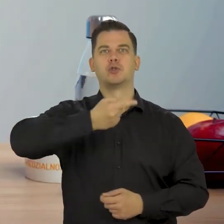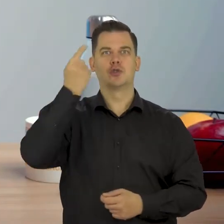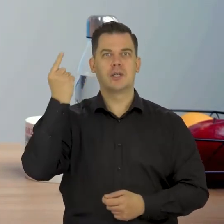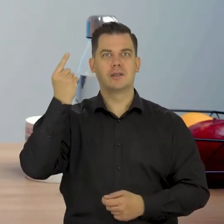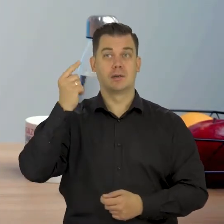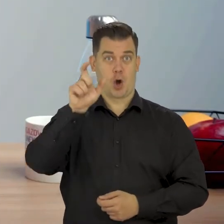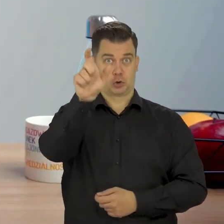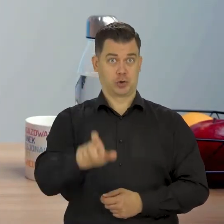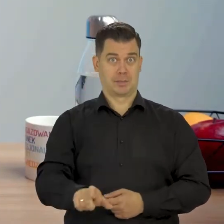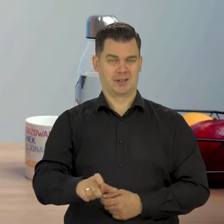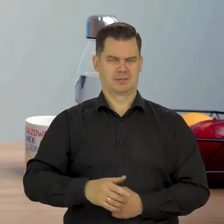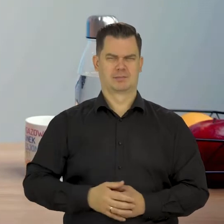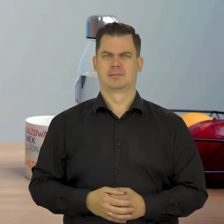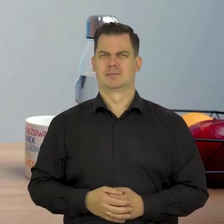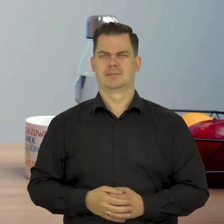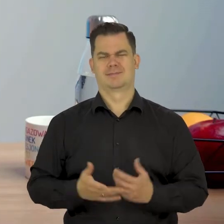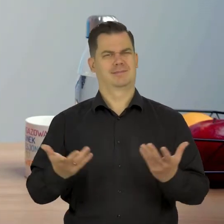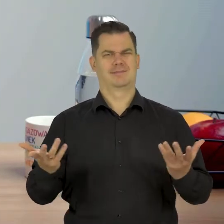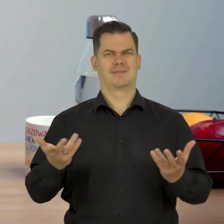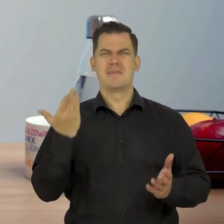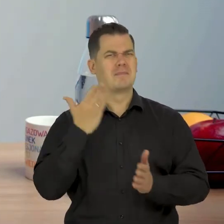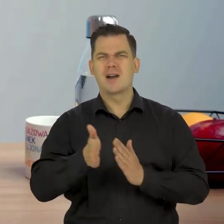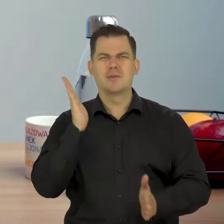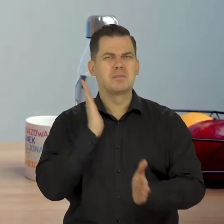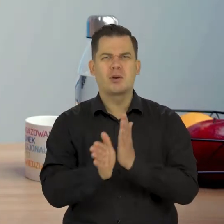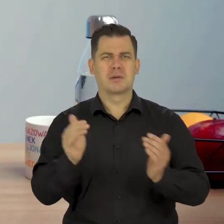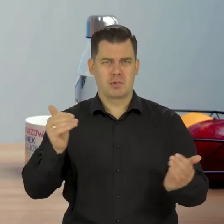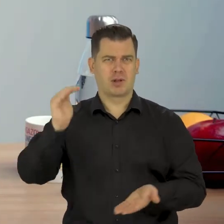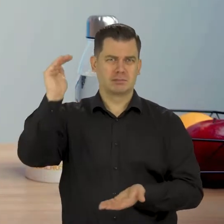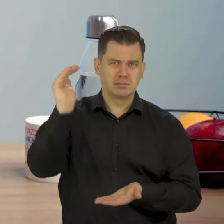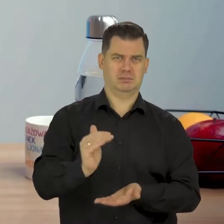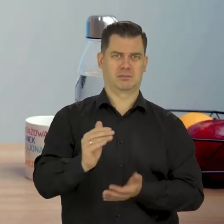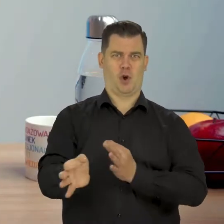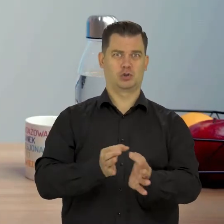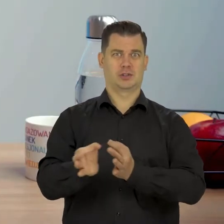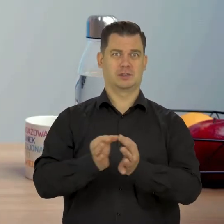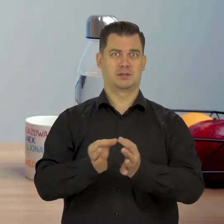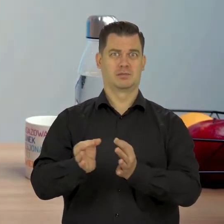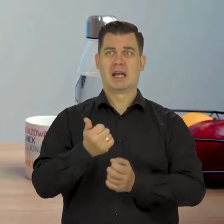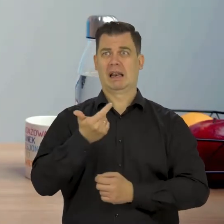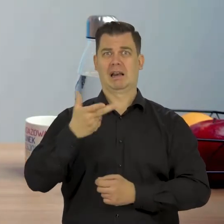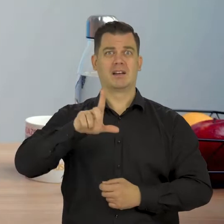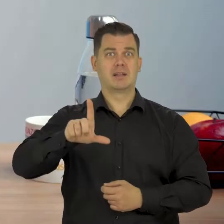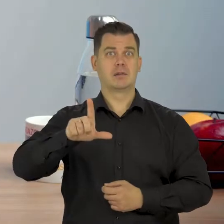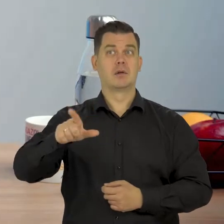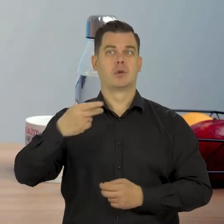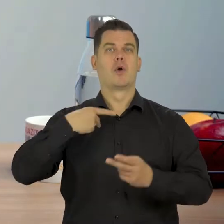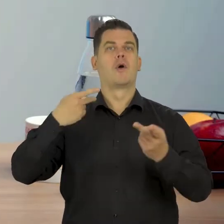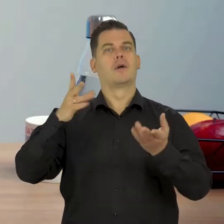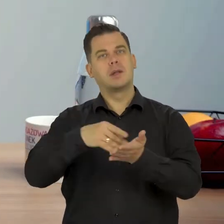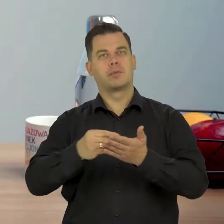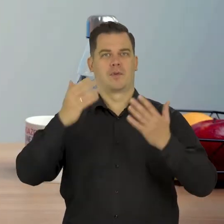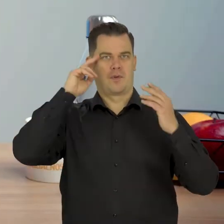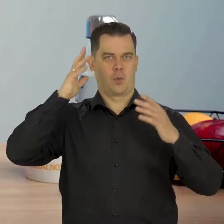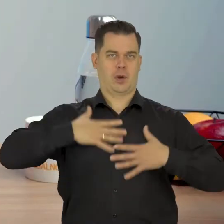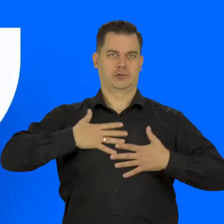rzucie wody na osobę. Tymczasem w bardzo prosty sposób możemy zaoszczędzić już kilkanaście litrów wody podczas jednej wizyty w